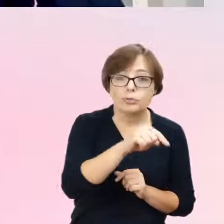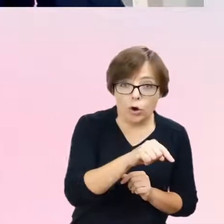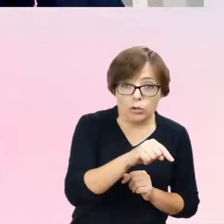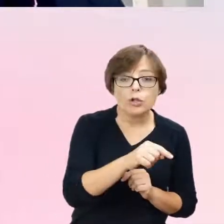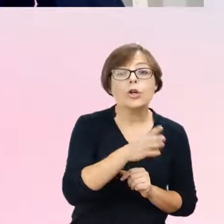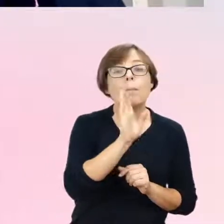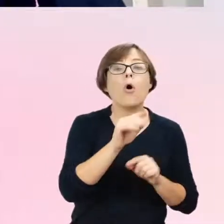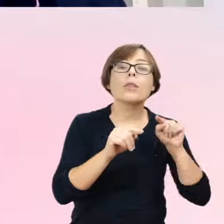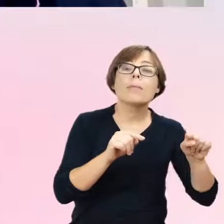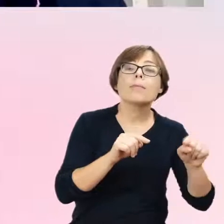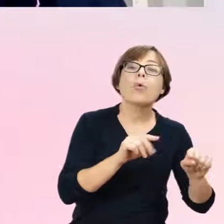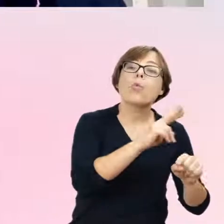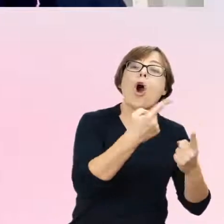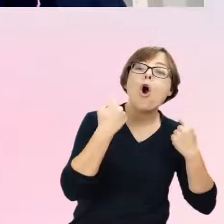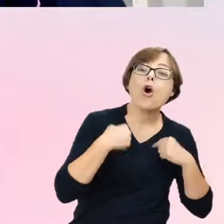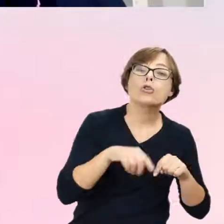styka.